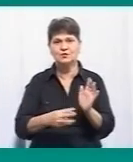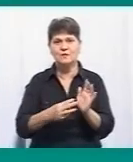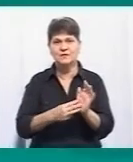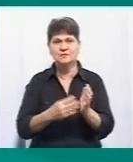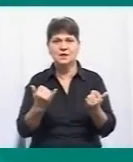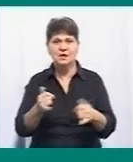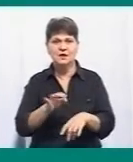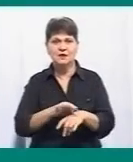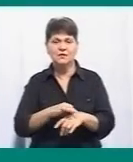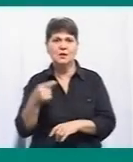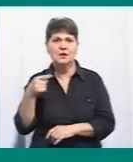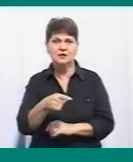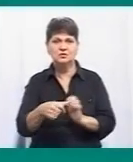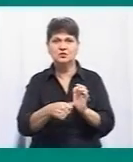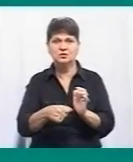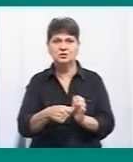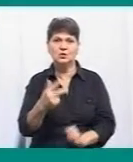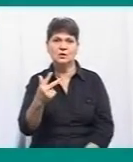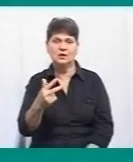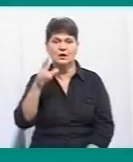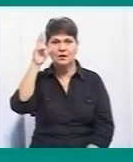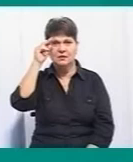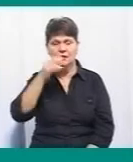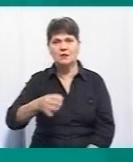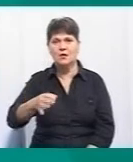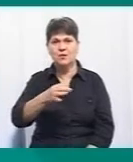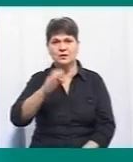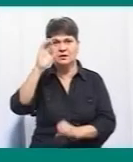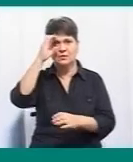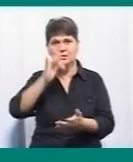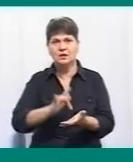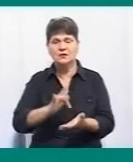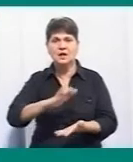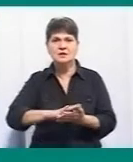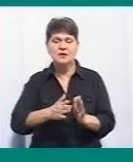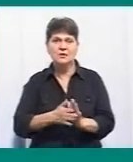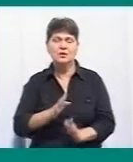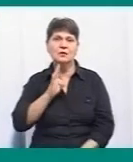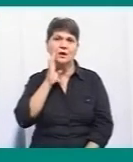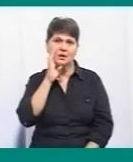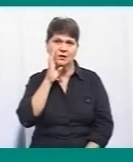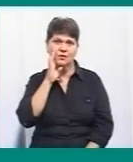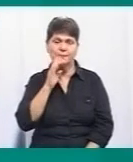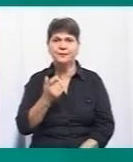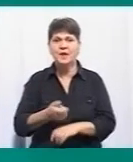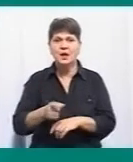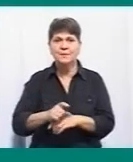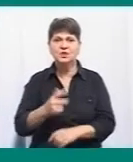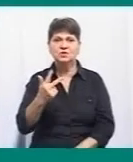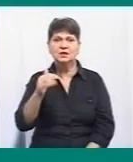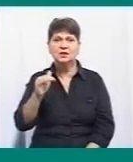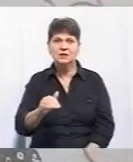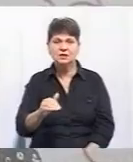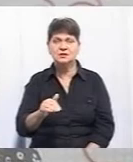Нині хворіє 1603 людини. Це дані обласного лабораторного центру станом на ранок. Понад 3 тисячі 200